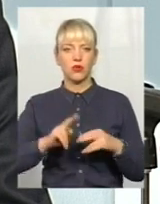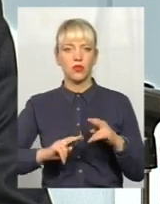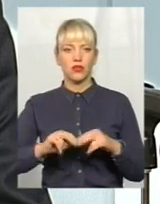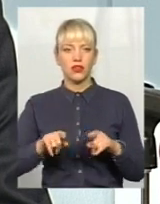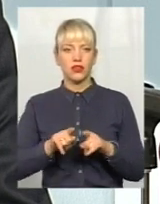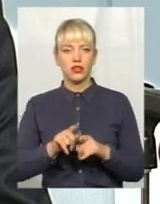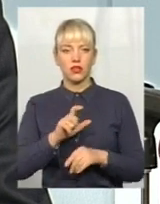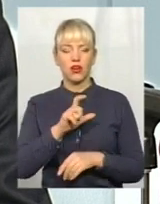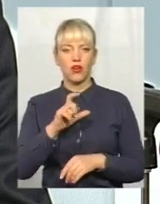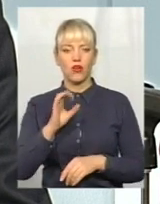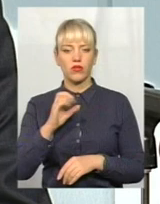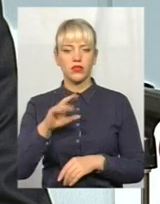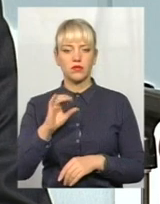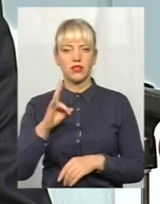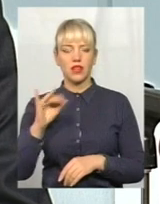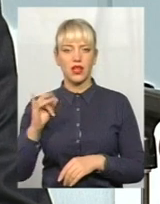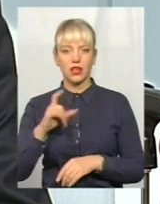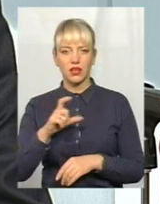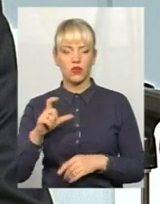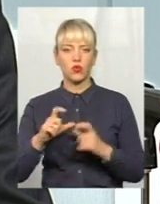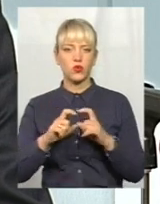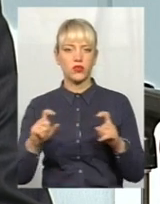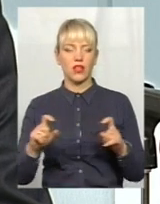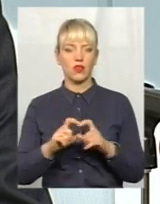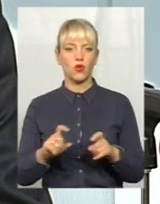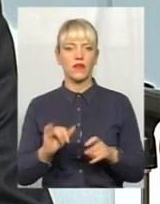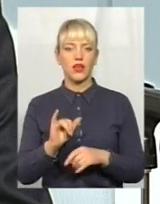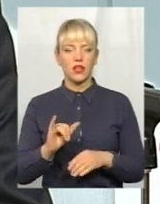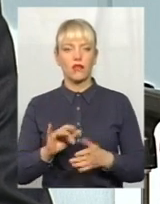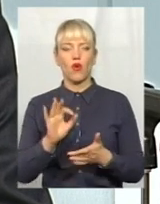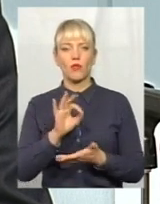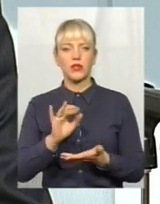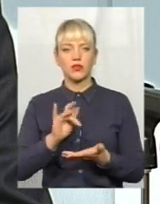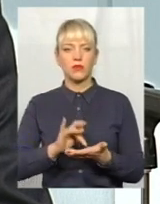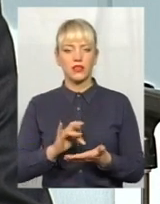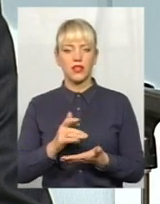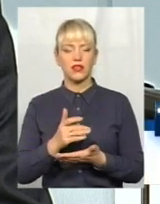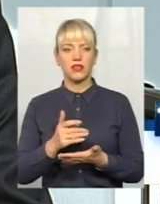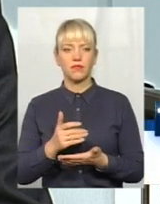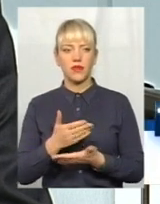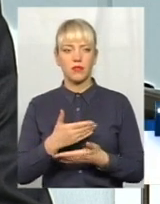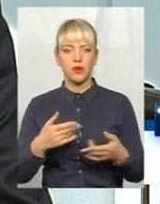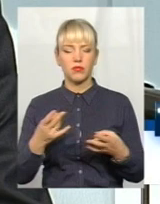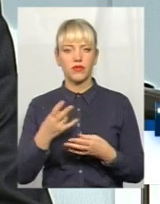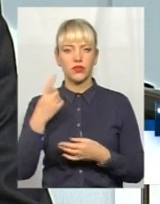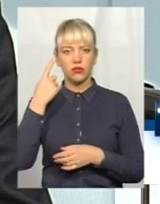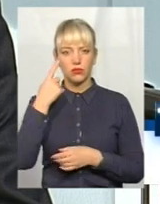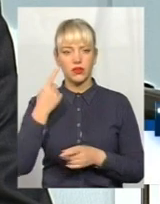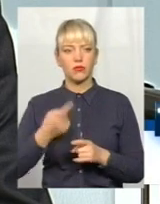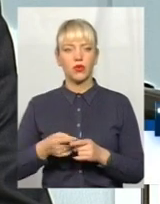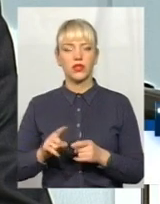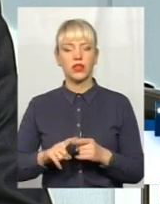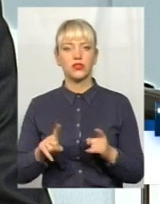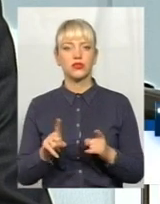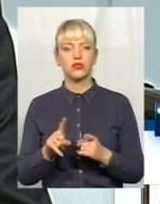таких хоспісних установ. І дійсно, в обласному центрі однозначно ми маємо думати про те, що